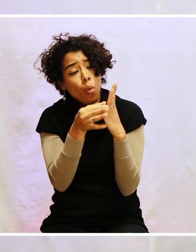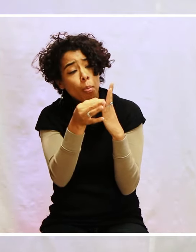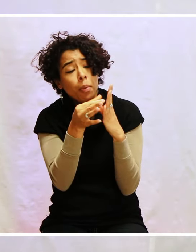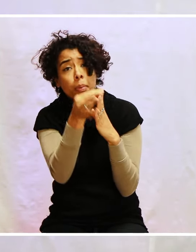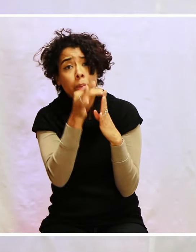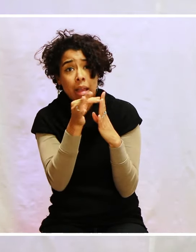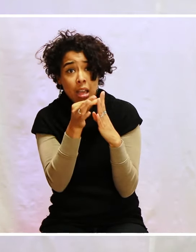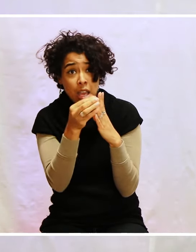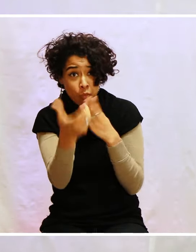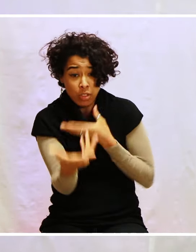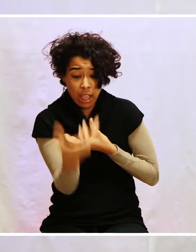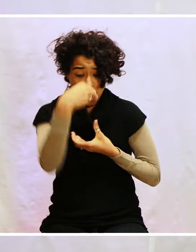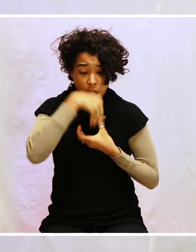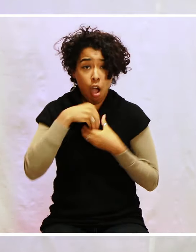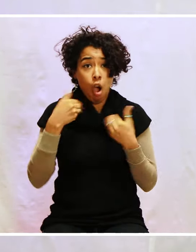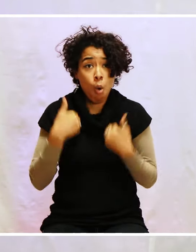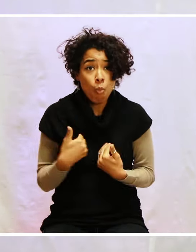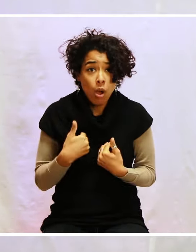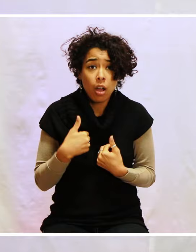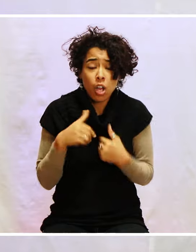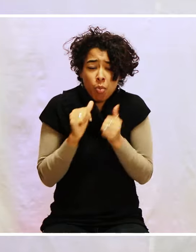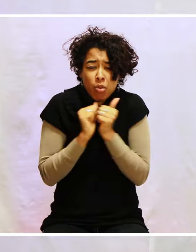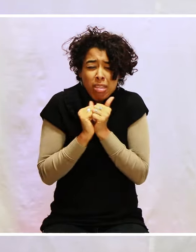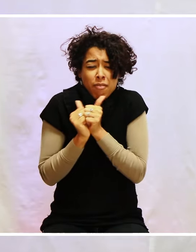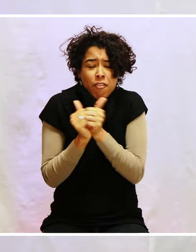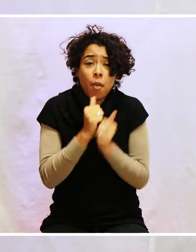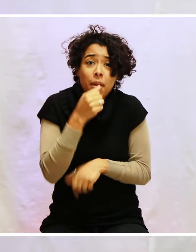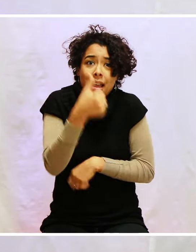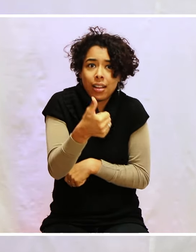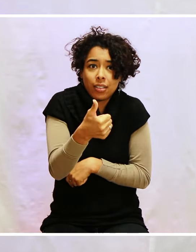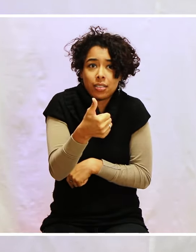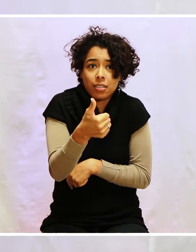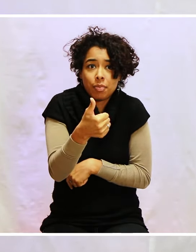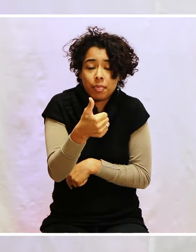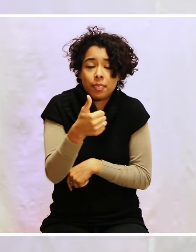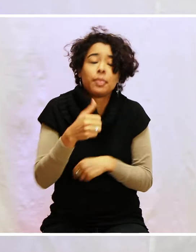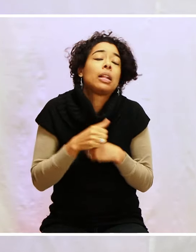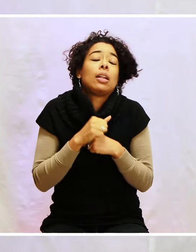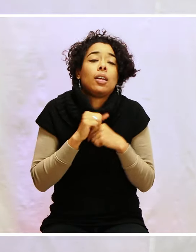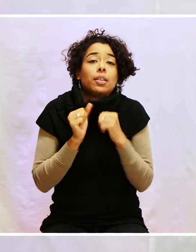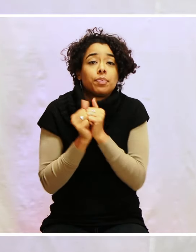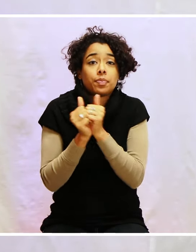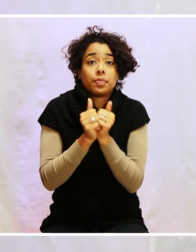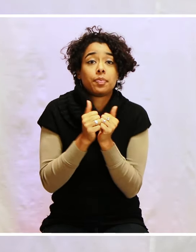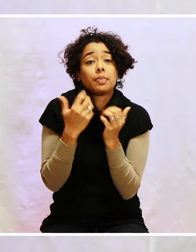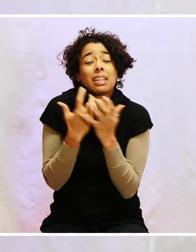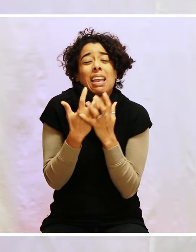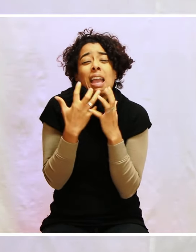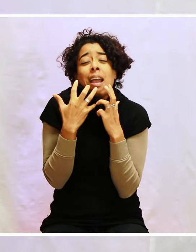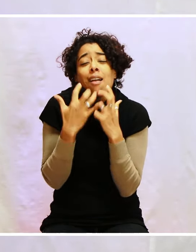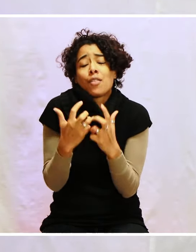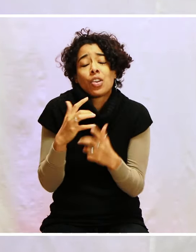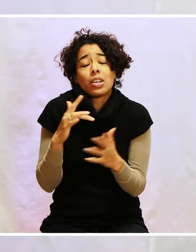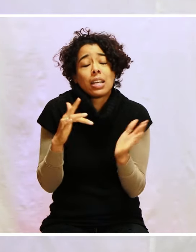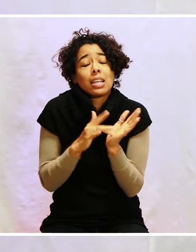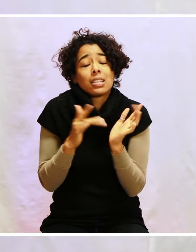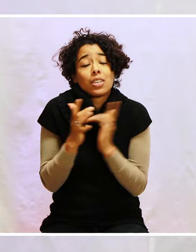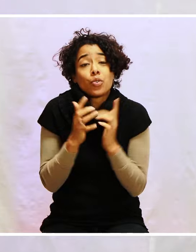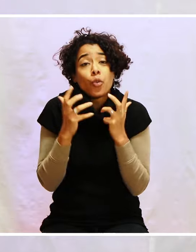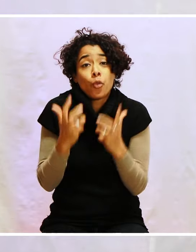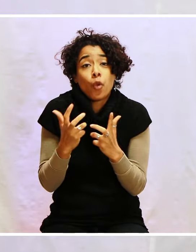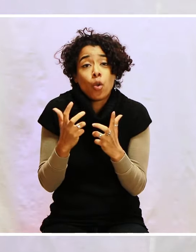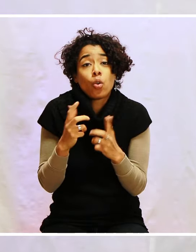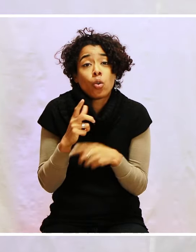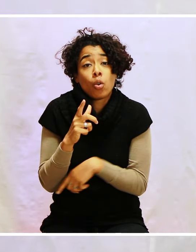est un arbre, on est cette vigne-là. Eh bien, ensemble, on est un. Et le vœu, eh bien, le désir de Jésus, c'est qu soit un